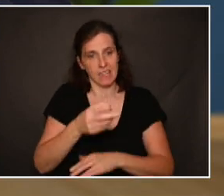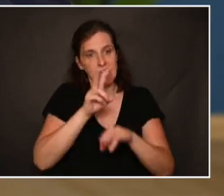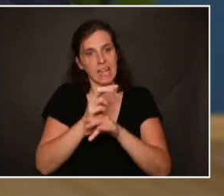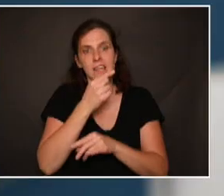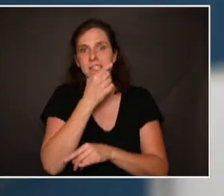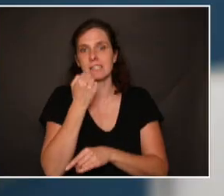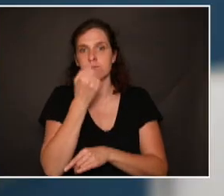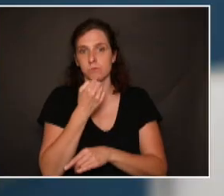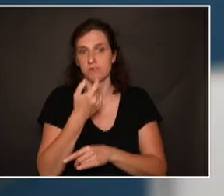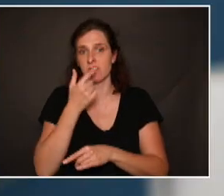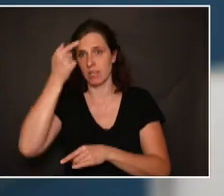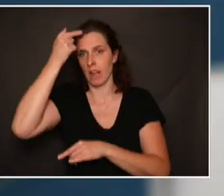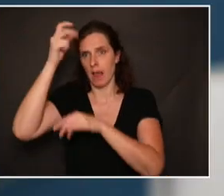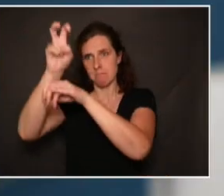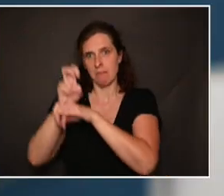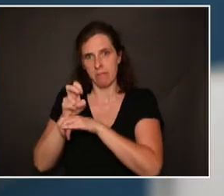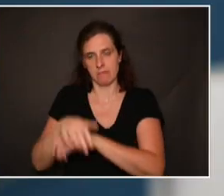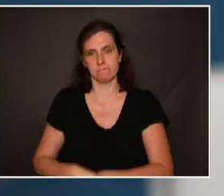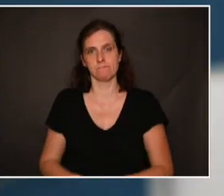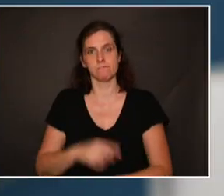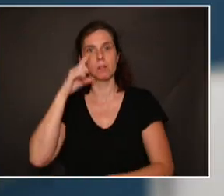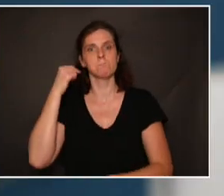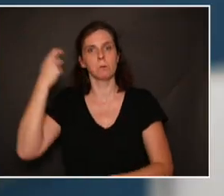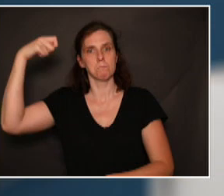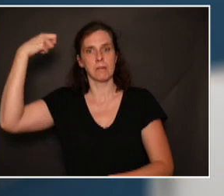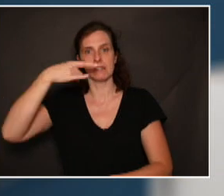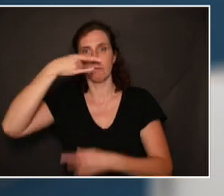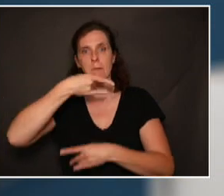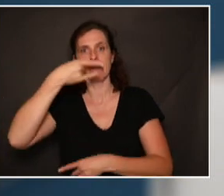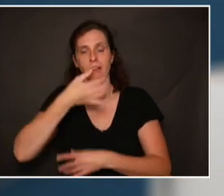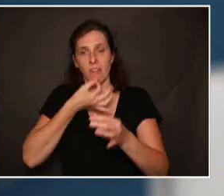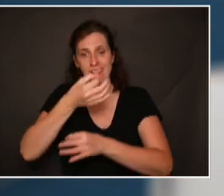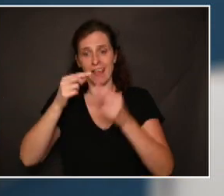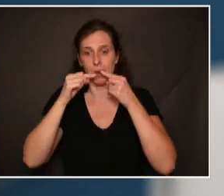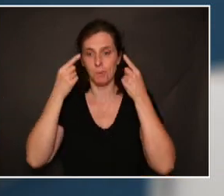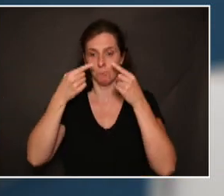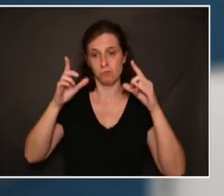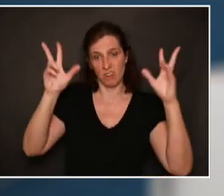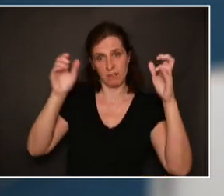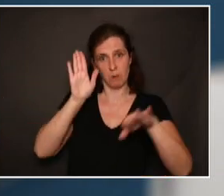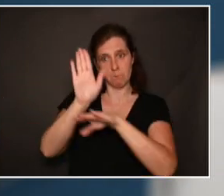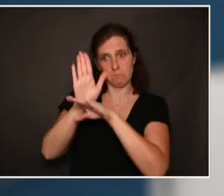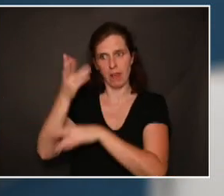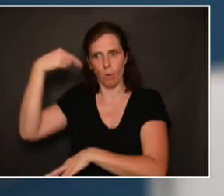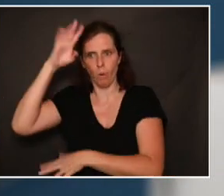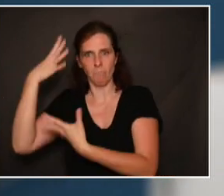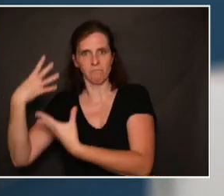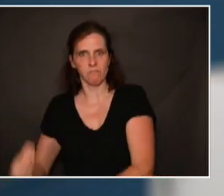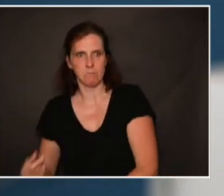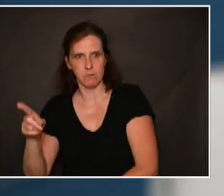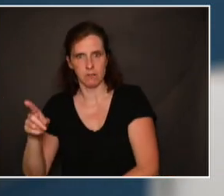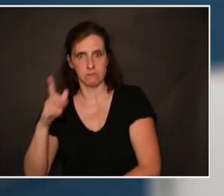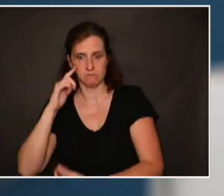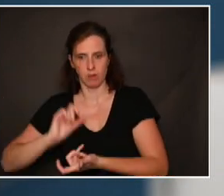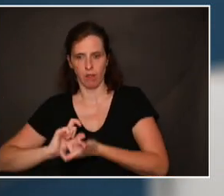son âme ». François Mitterrand a utilisé l'expression de la bouche pour souligner la faiblesse de l'Europe avec les